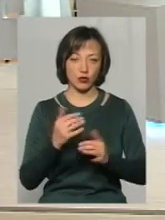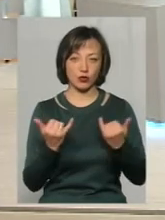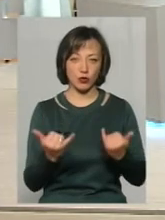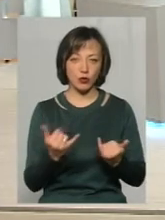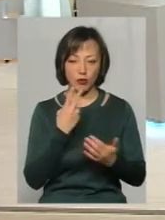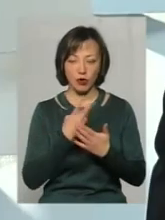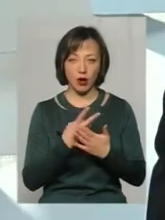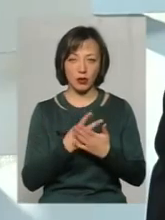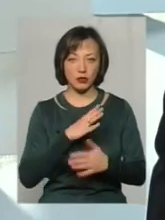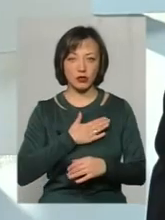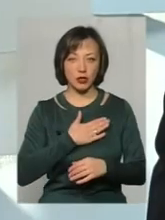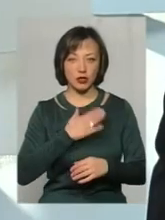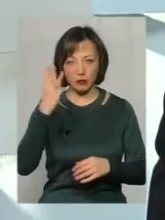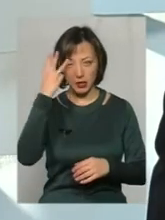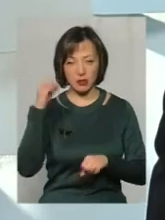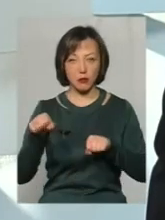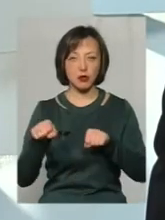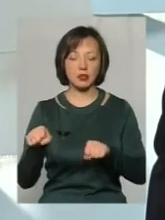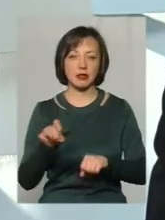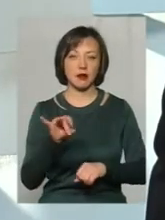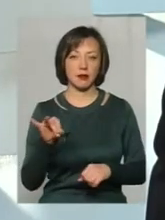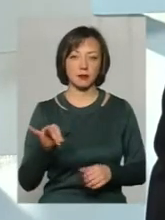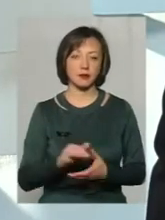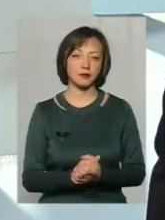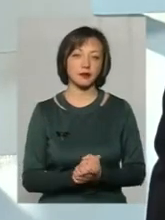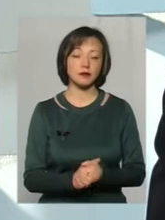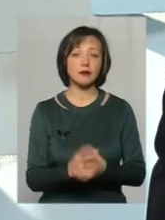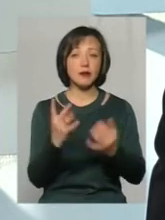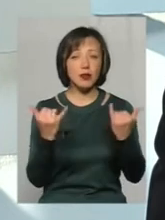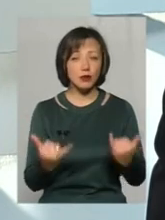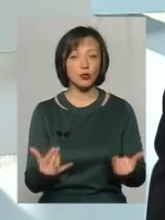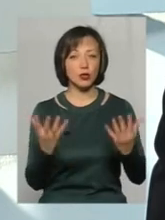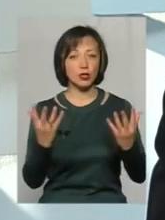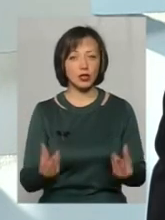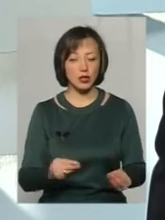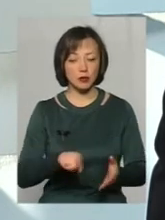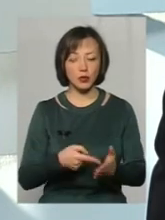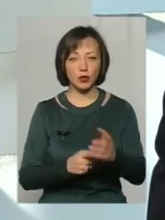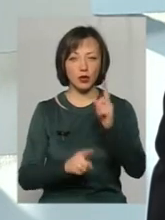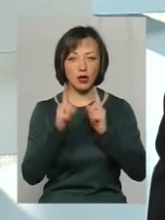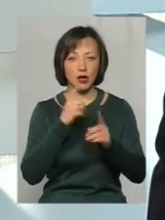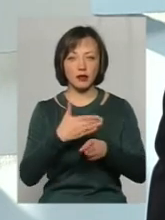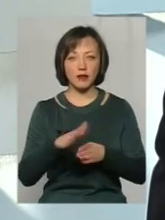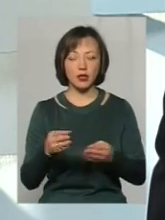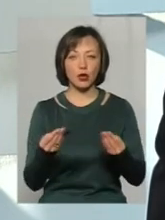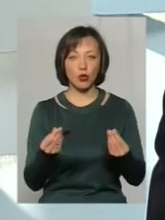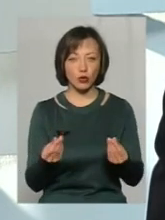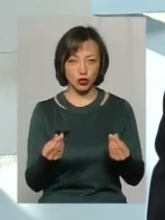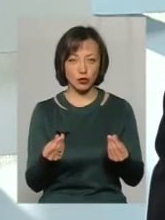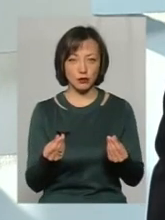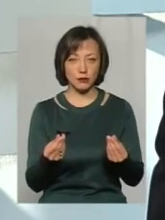сьогодні показують наші хмельницькі боксери. На сьогоднішній день з міської ради виділені кошти,